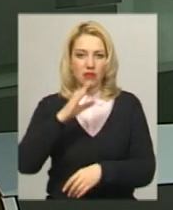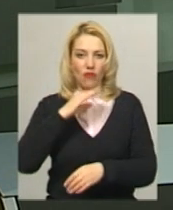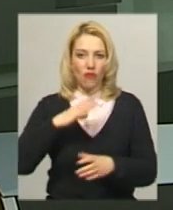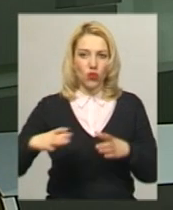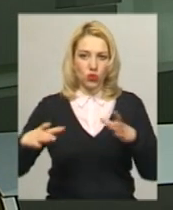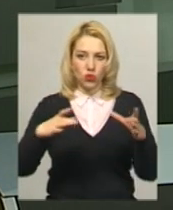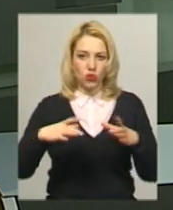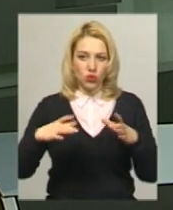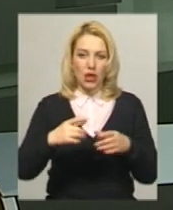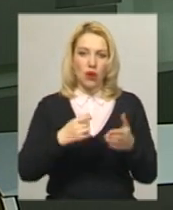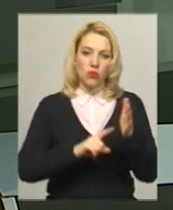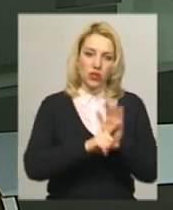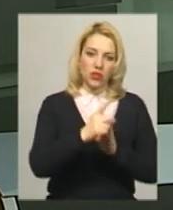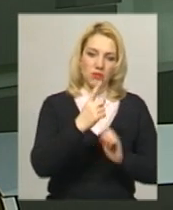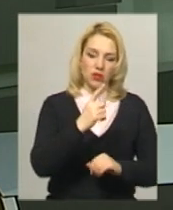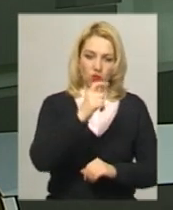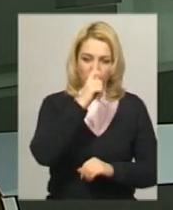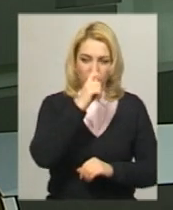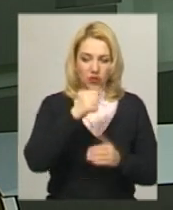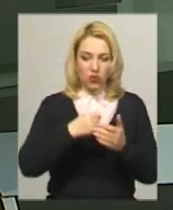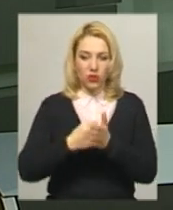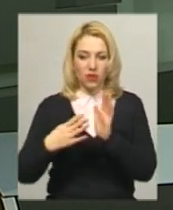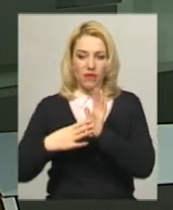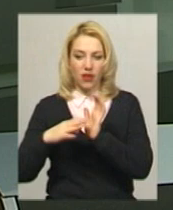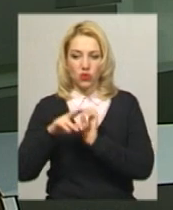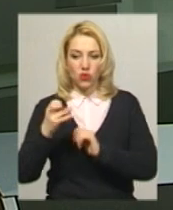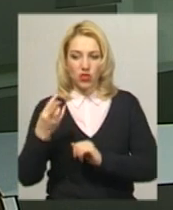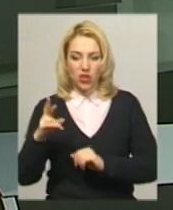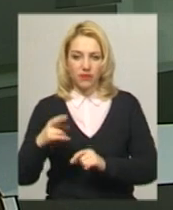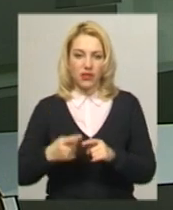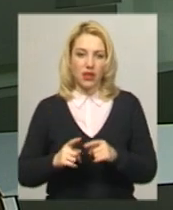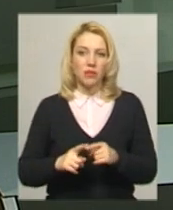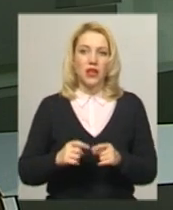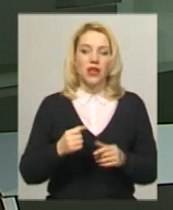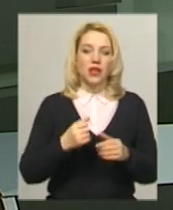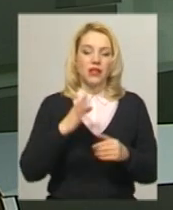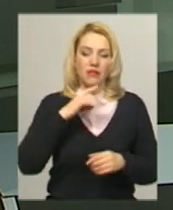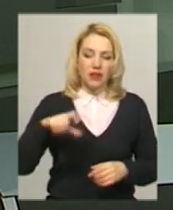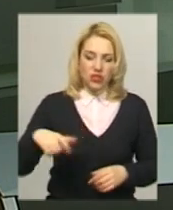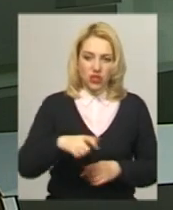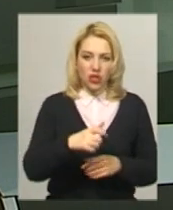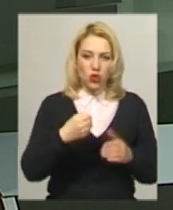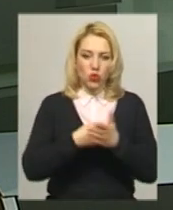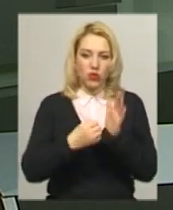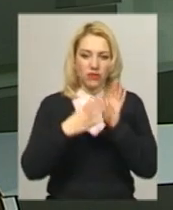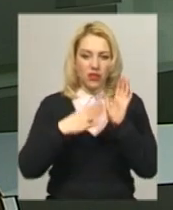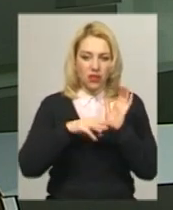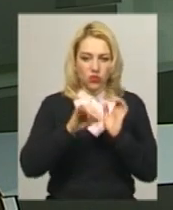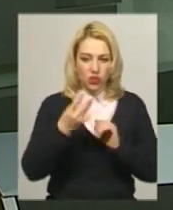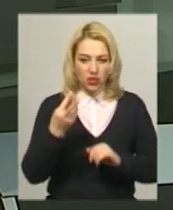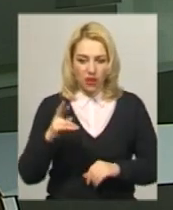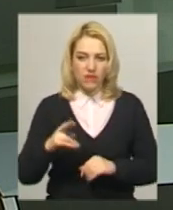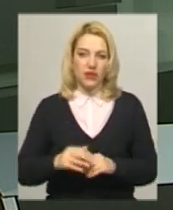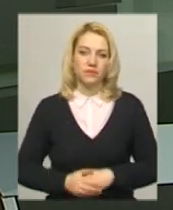квітня до 9 червня, на всіх річках та кореневих водах до 19 травня, на системних водоймах до 29